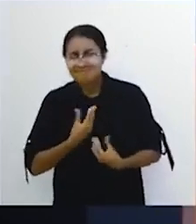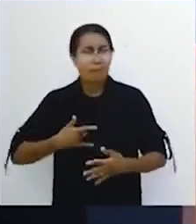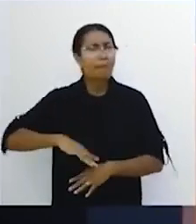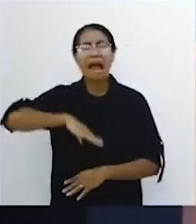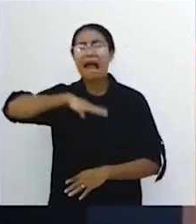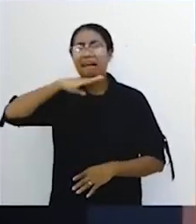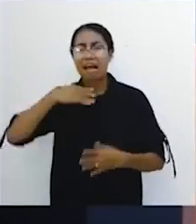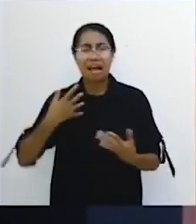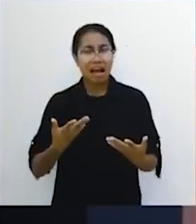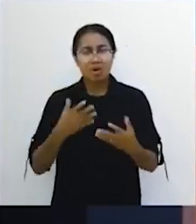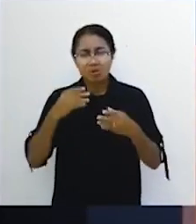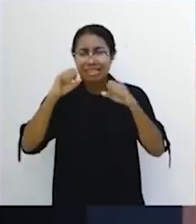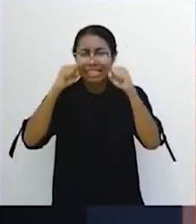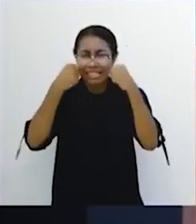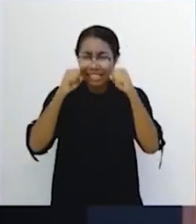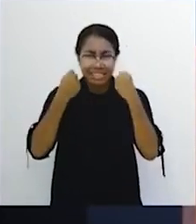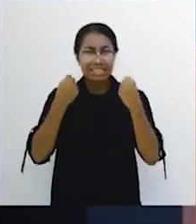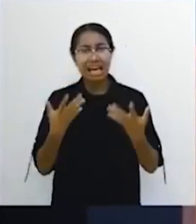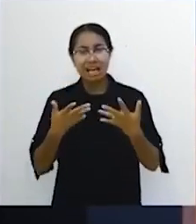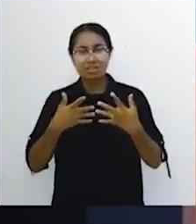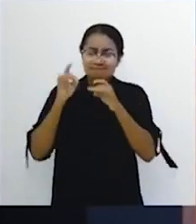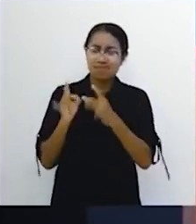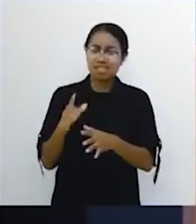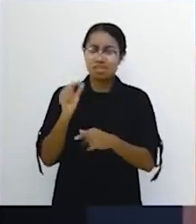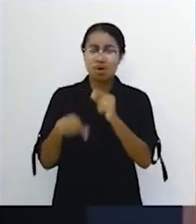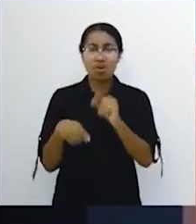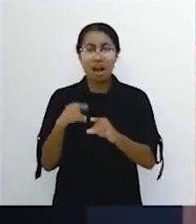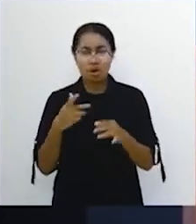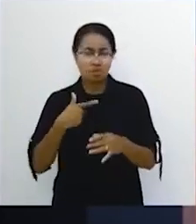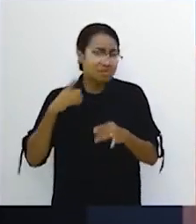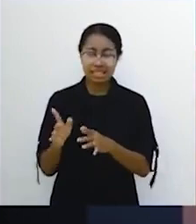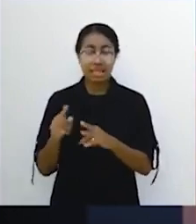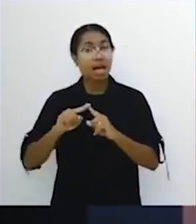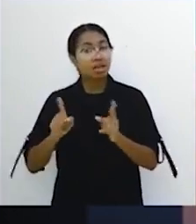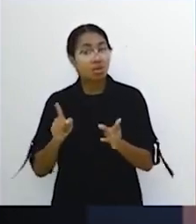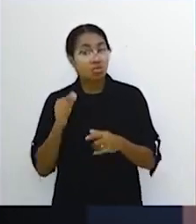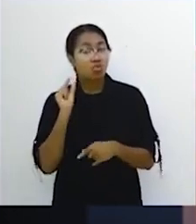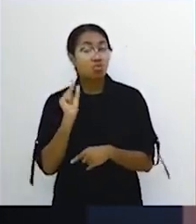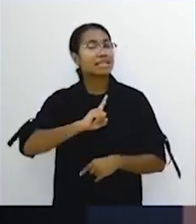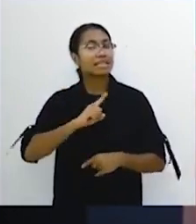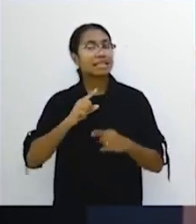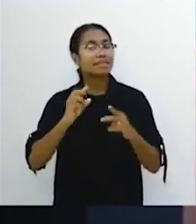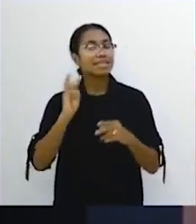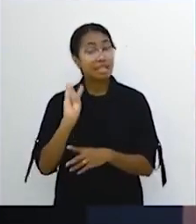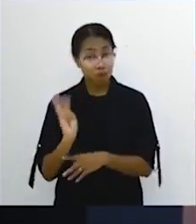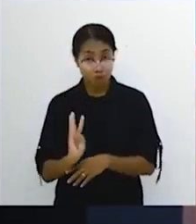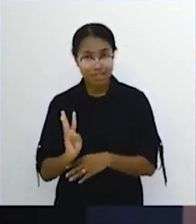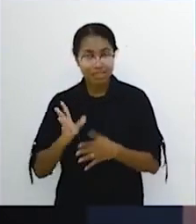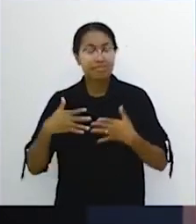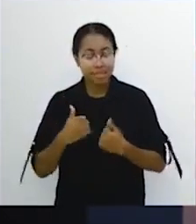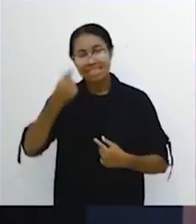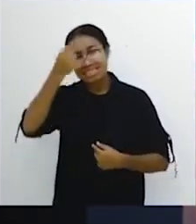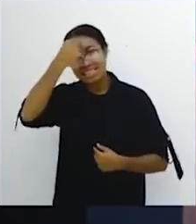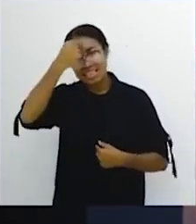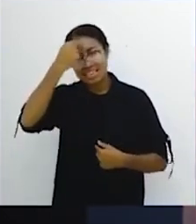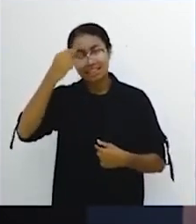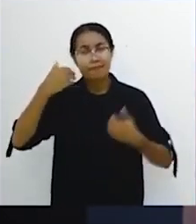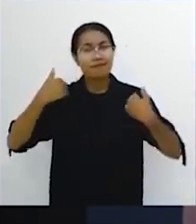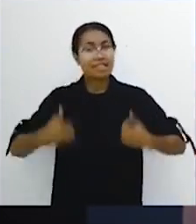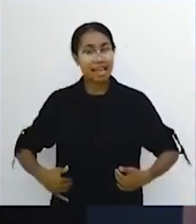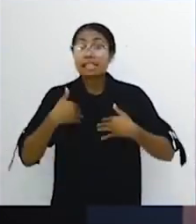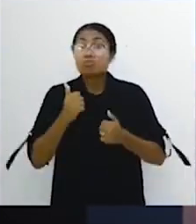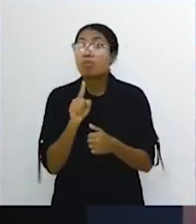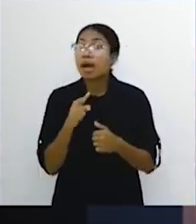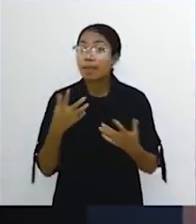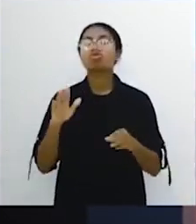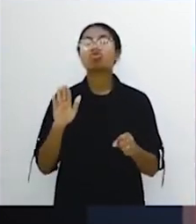marah. Orang sedih. Orang benci orang lain. Dendam orang lain. Itu urusannya psikologis. Maka dia bisa mengalami sakit fisik. Menyembuhkannya